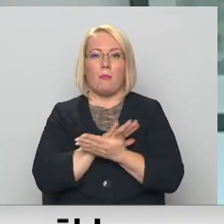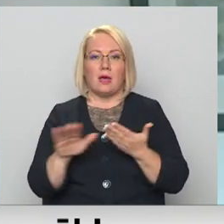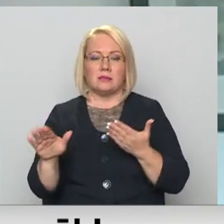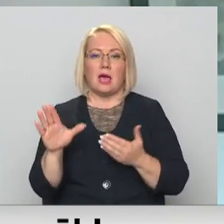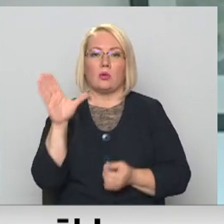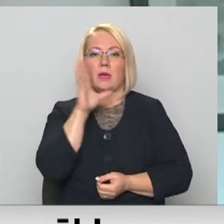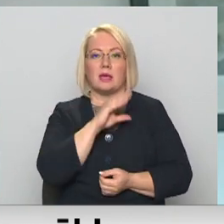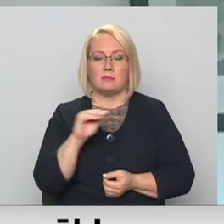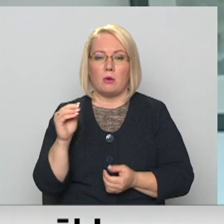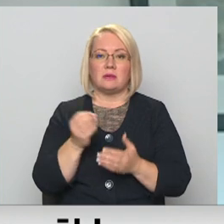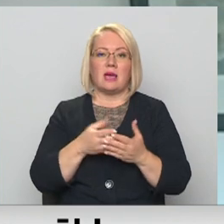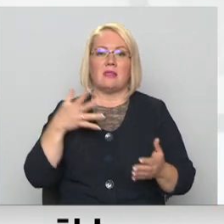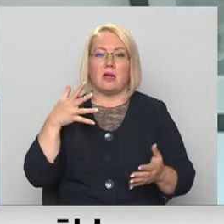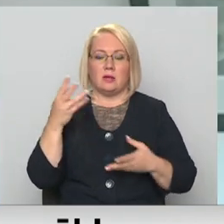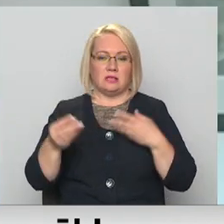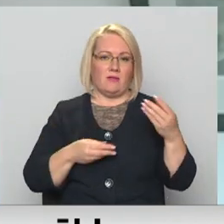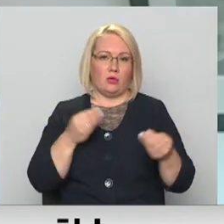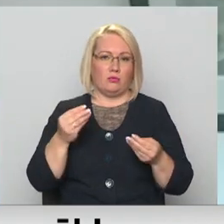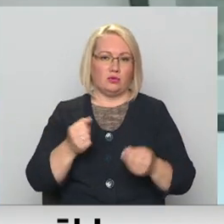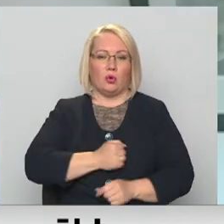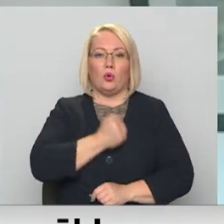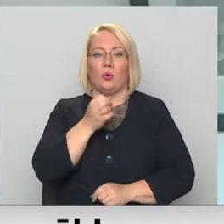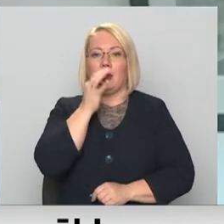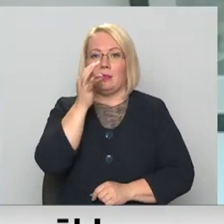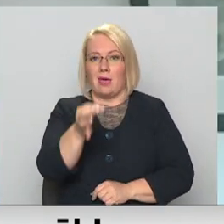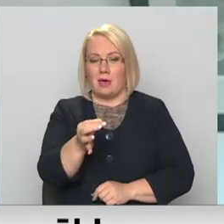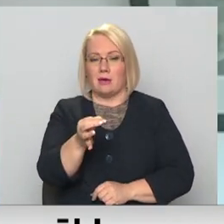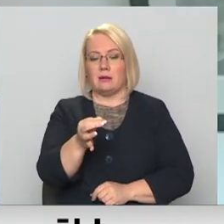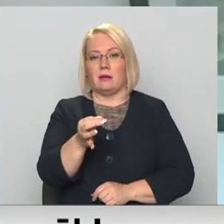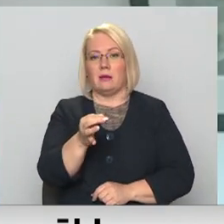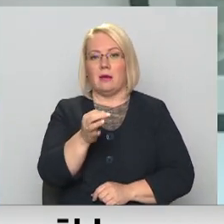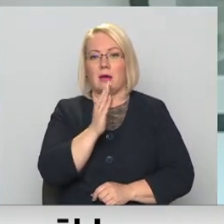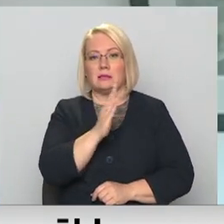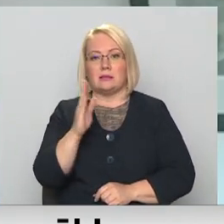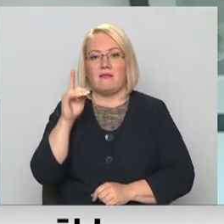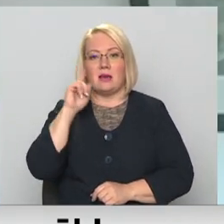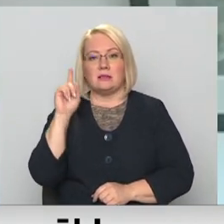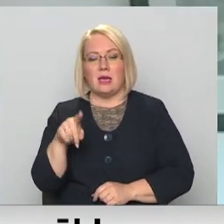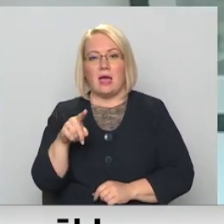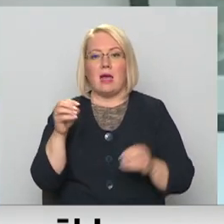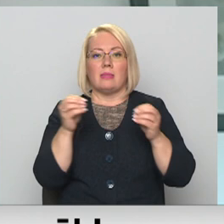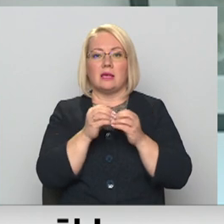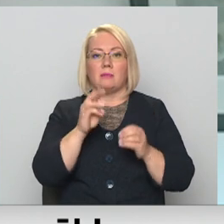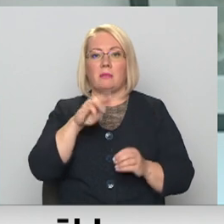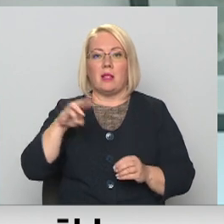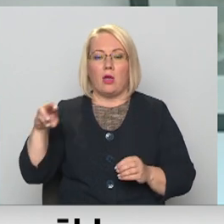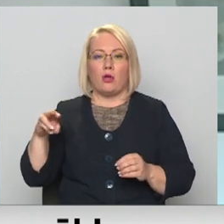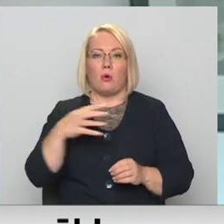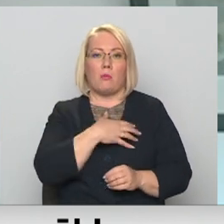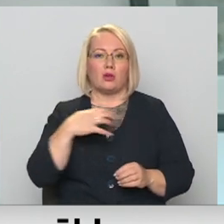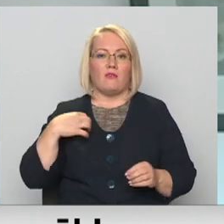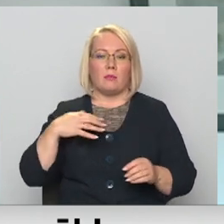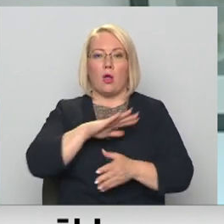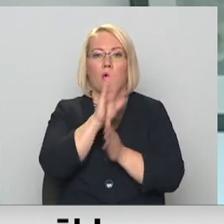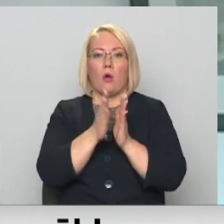iespējamos sadārdzinājumu izdevums. Grūti teikt, ka tur vairākos desmit miljonos pašvaldībām tas kopumā